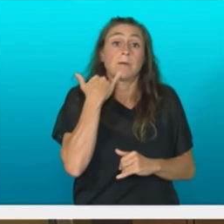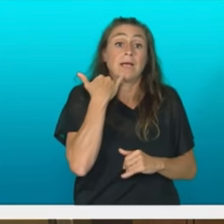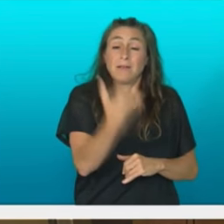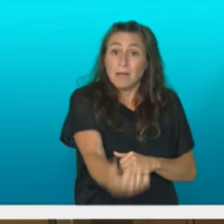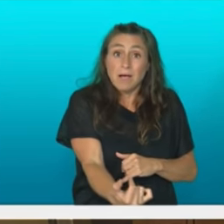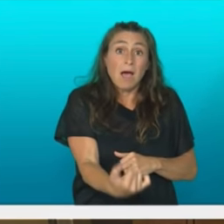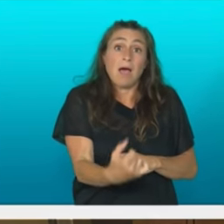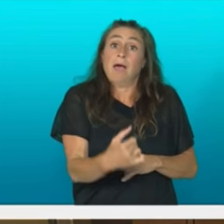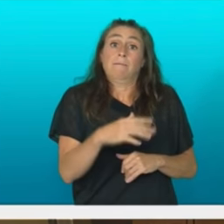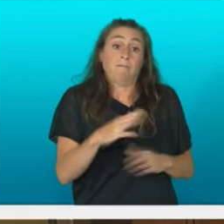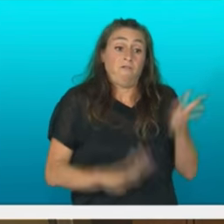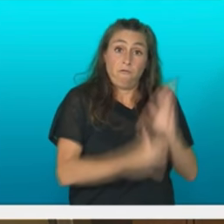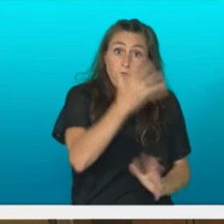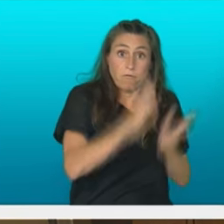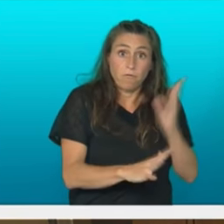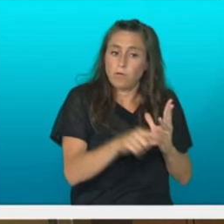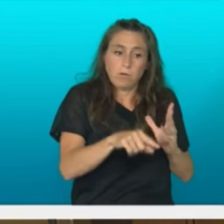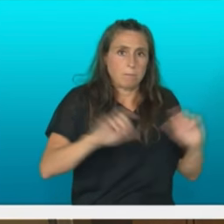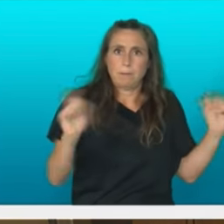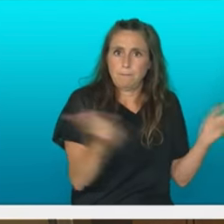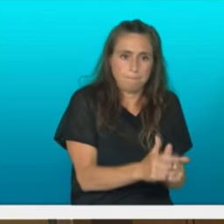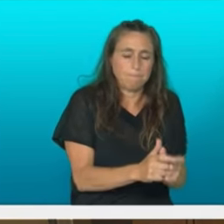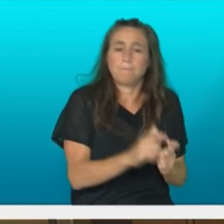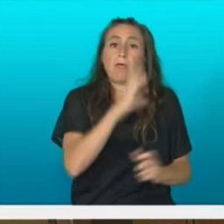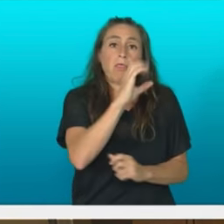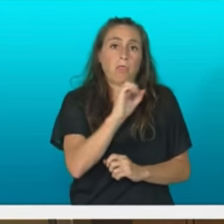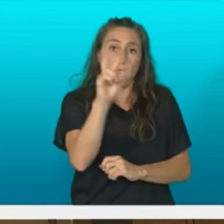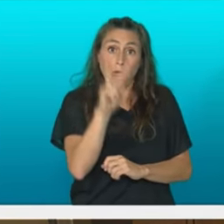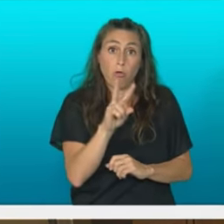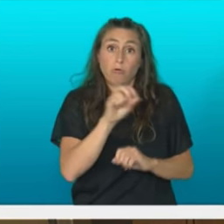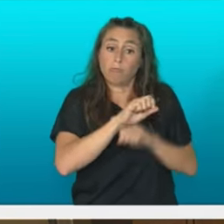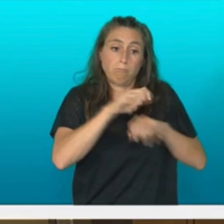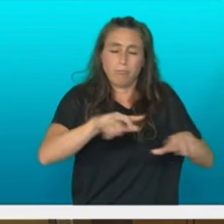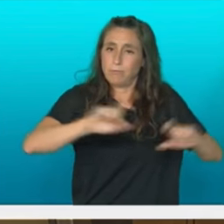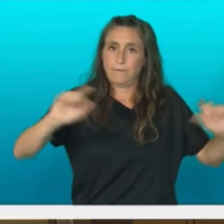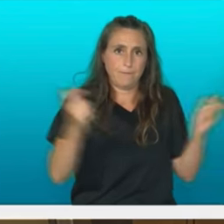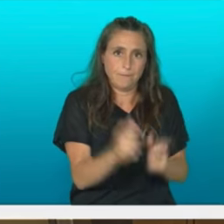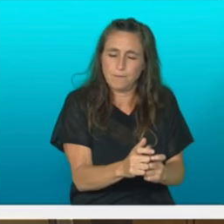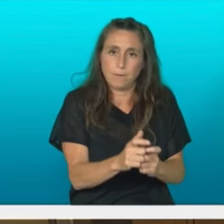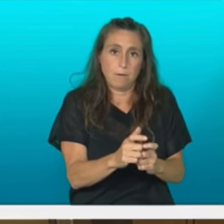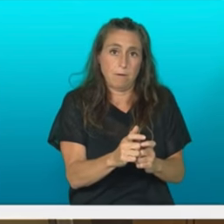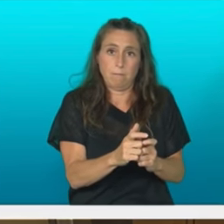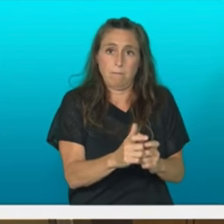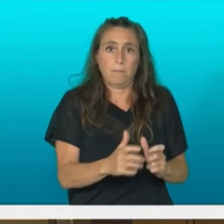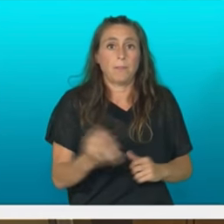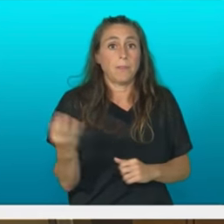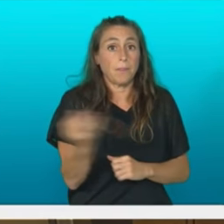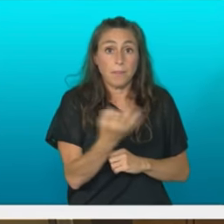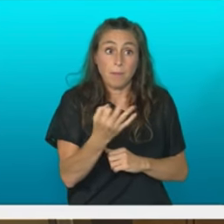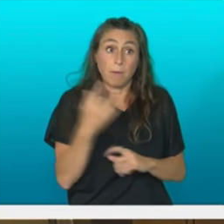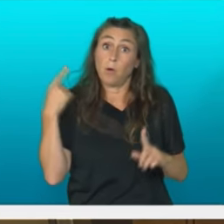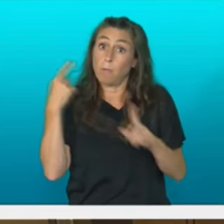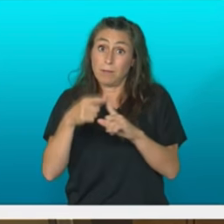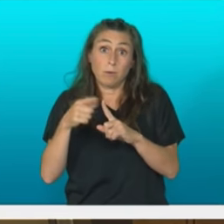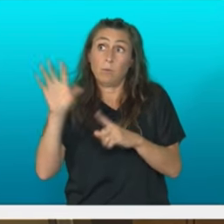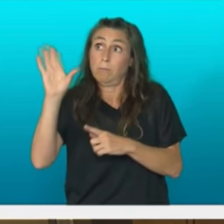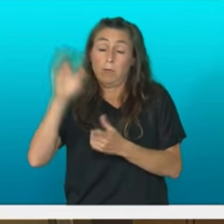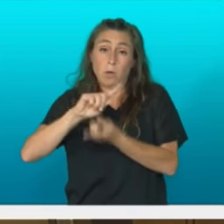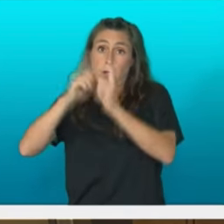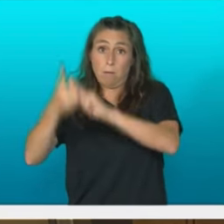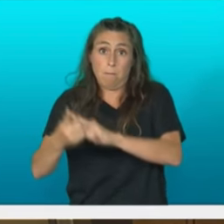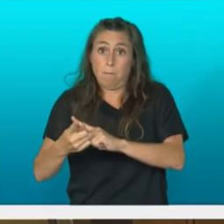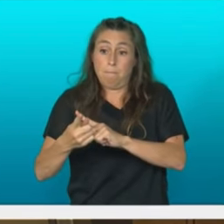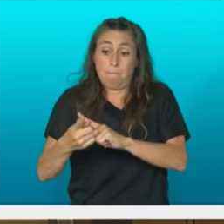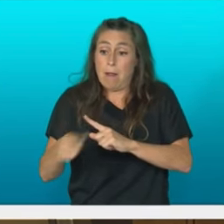para reducir drasticamente las emisiones si enberdat queremos evitar un trastorno klimatiko fuera de control